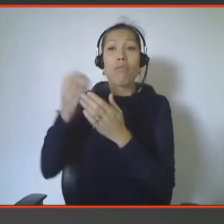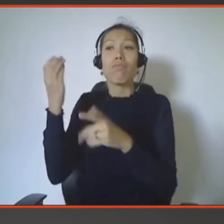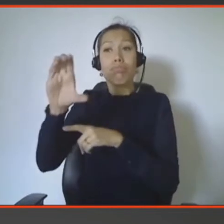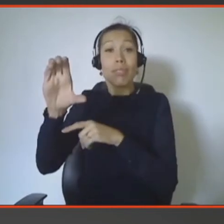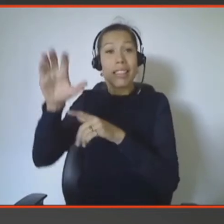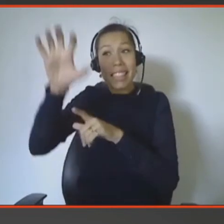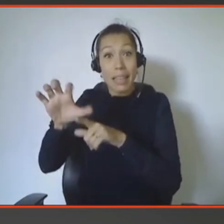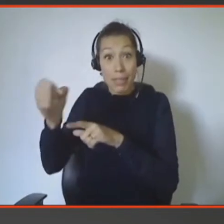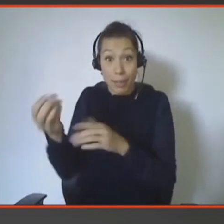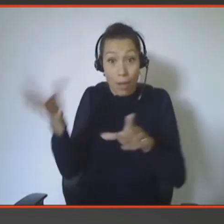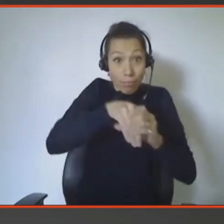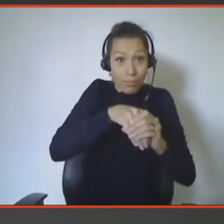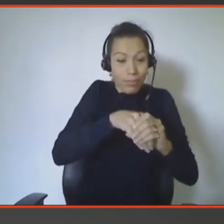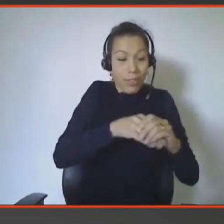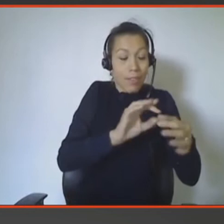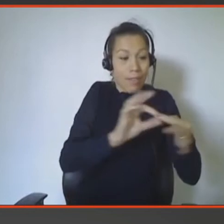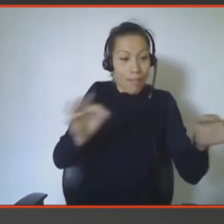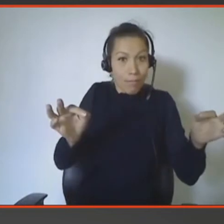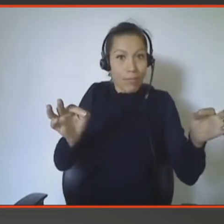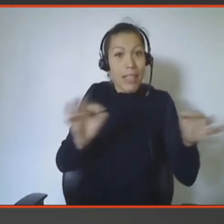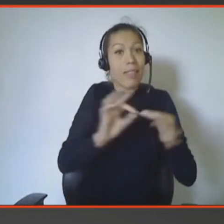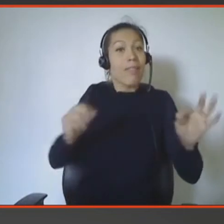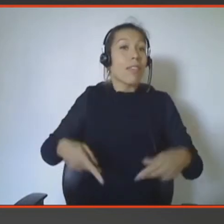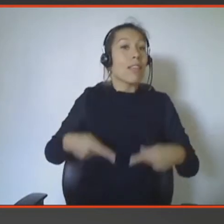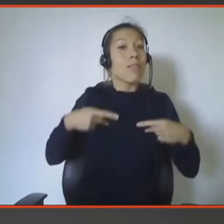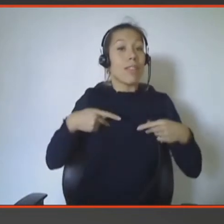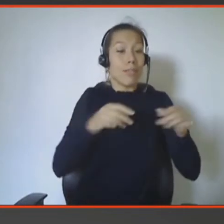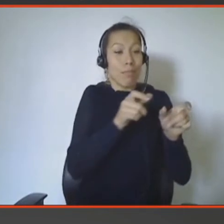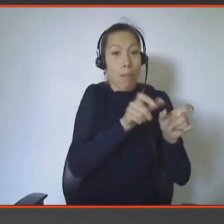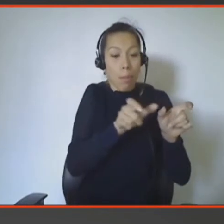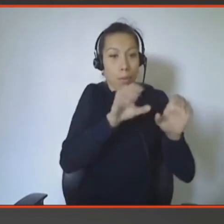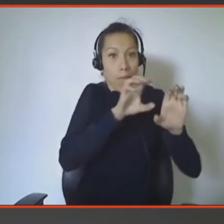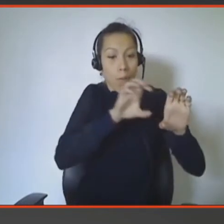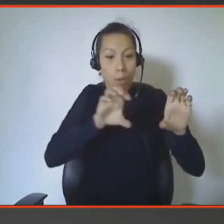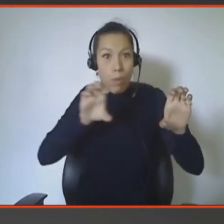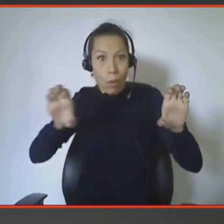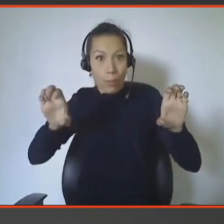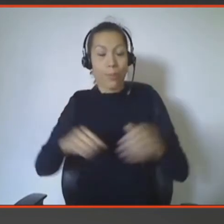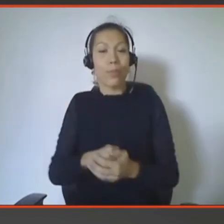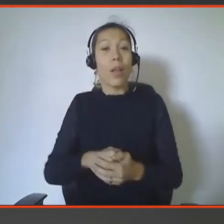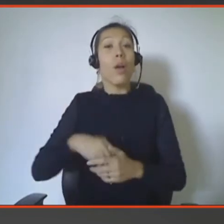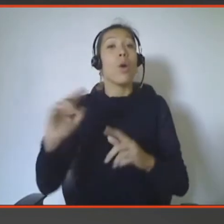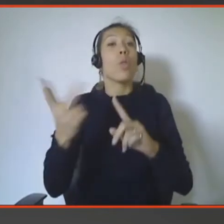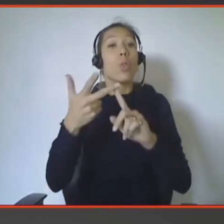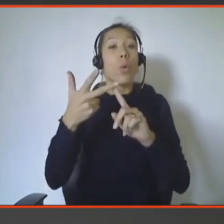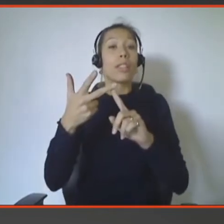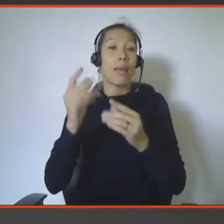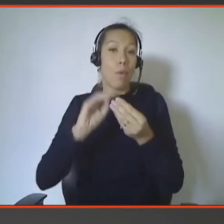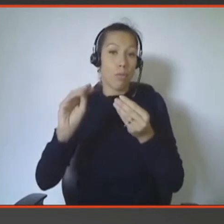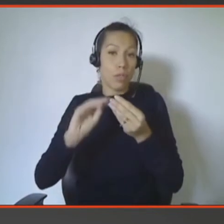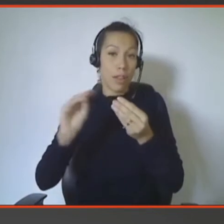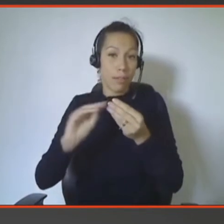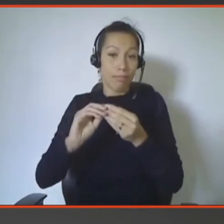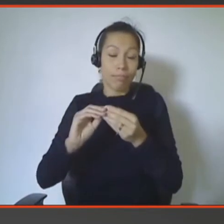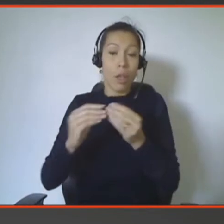graphe d'autobiographie de la vie de cette personne. Et enfin, le troisième, la backup box, c'est une backup de tous les tweets,